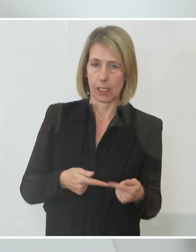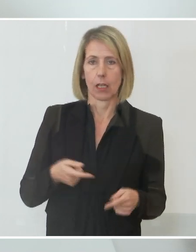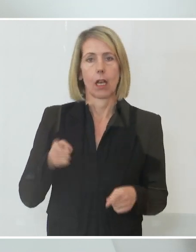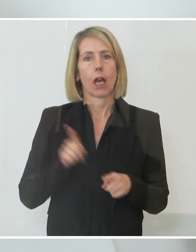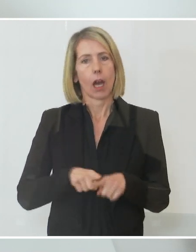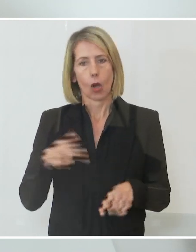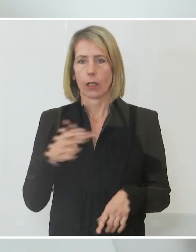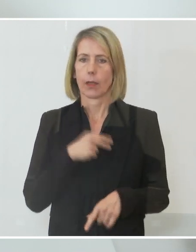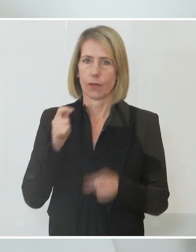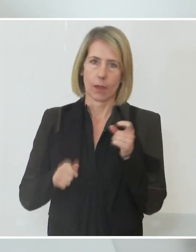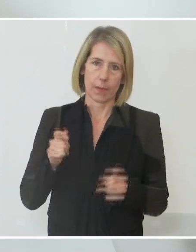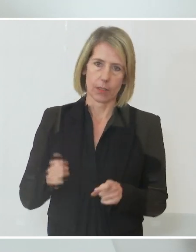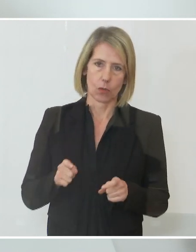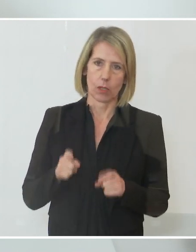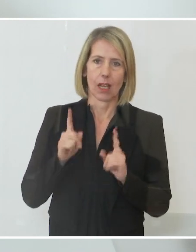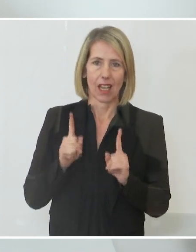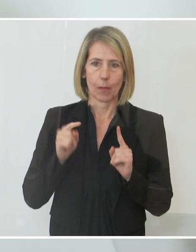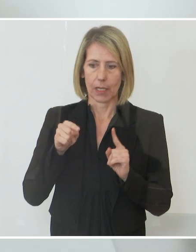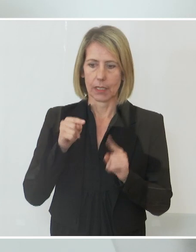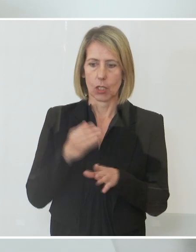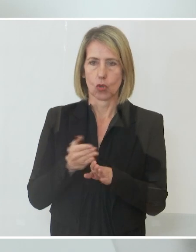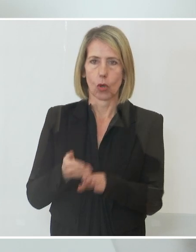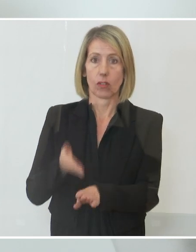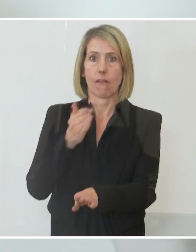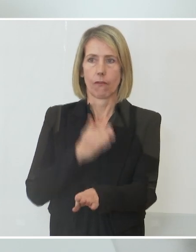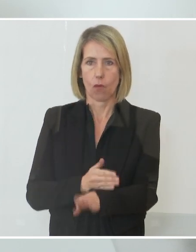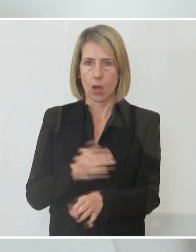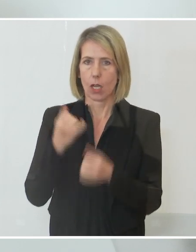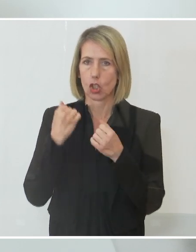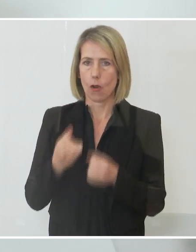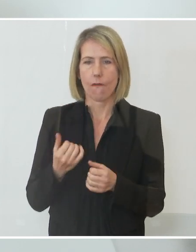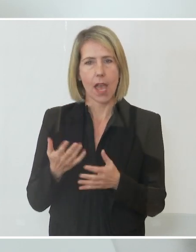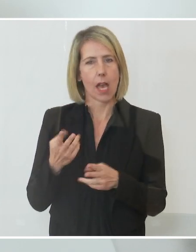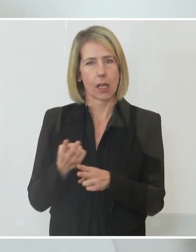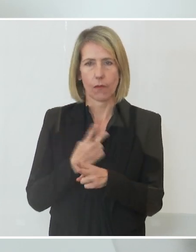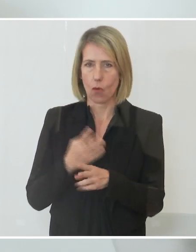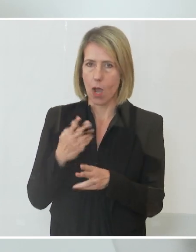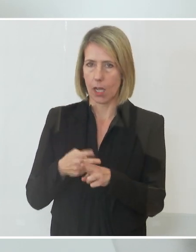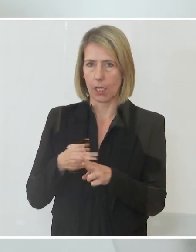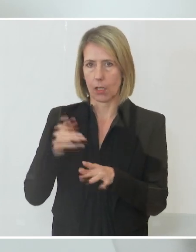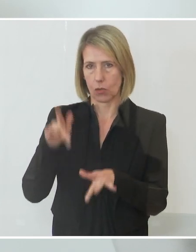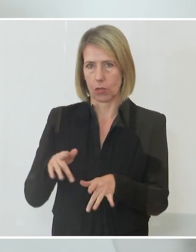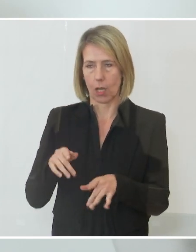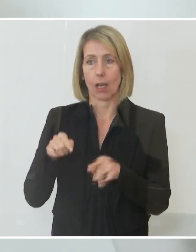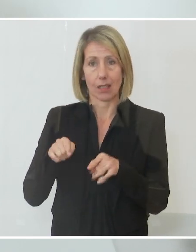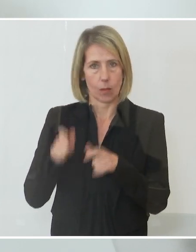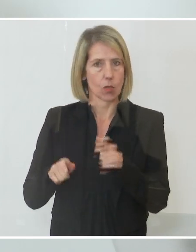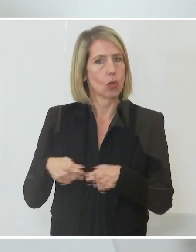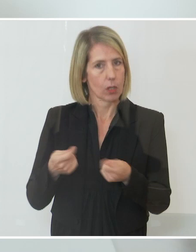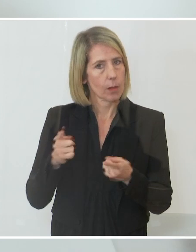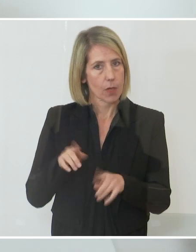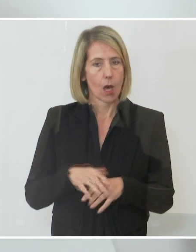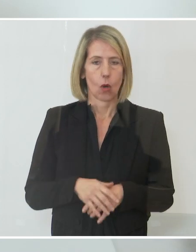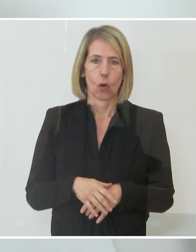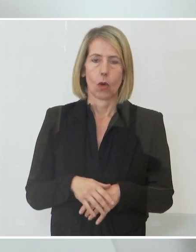fte Menschen auf Intensivstationen. Das sind diejenigen, die schon vorher schwere Vorerkrankungen haben. Das gibt es auch. Das sind